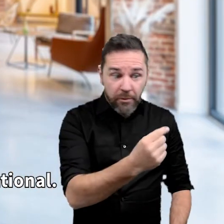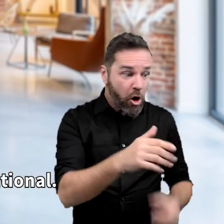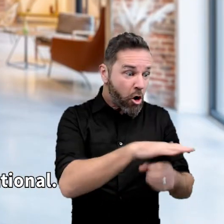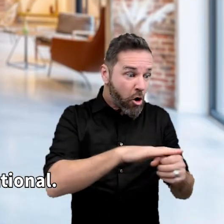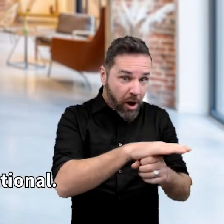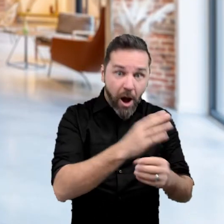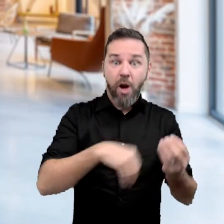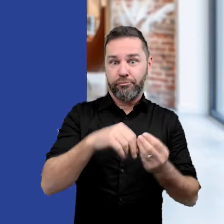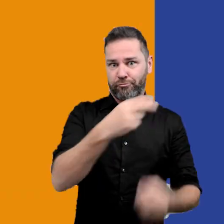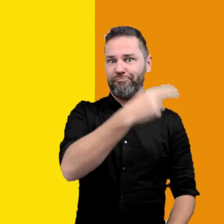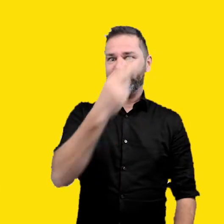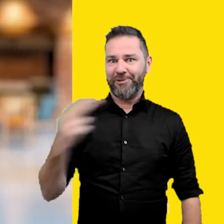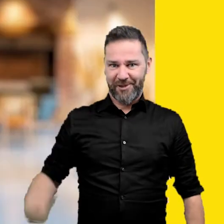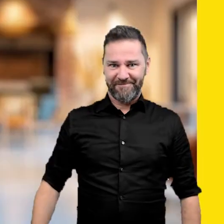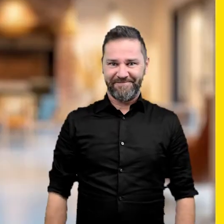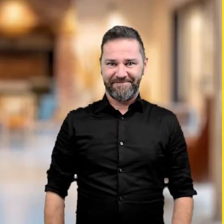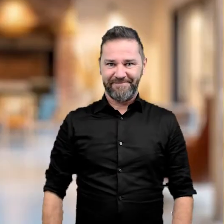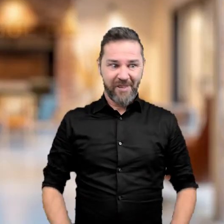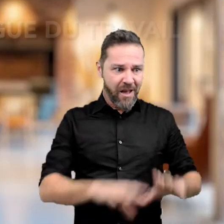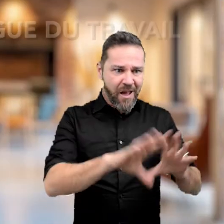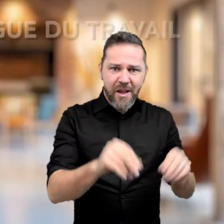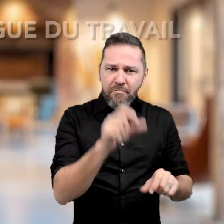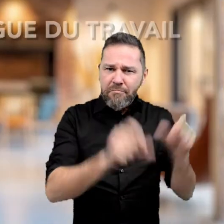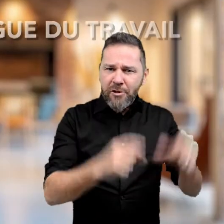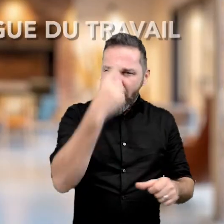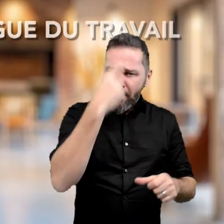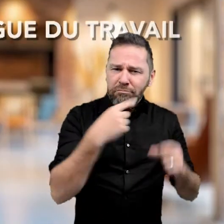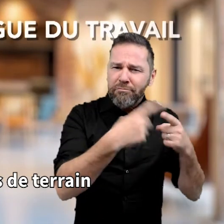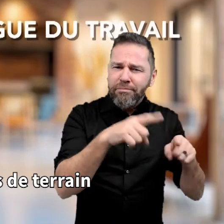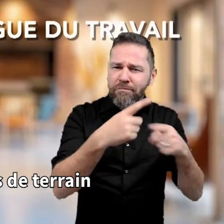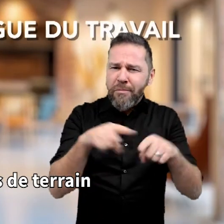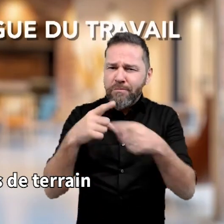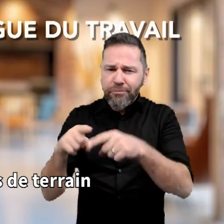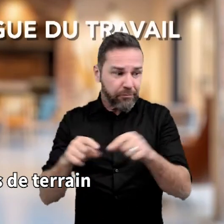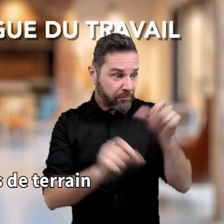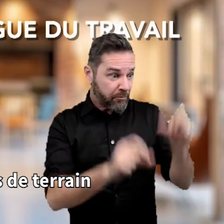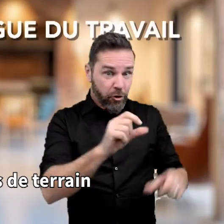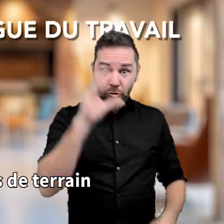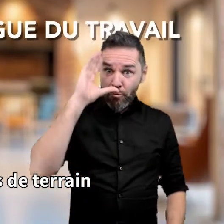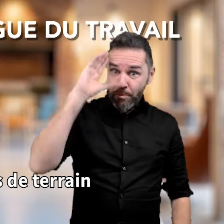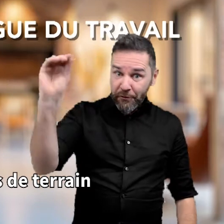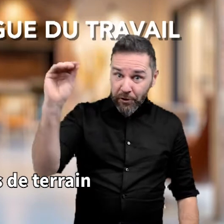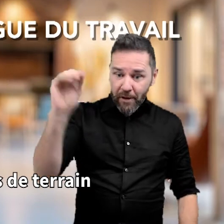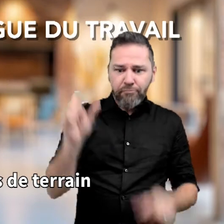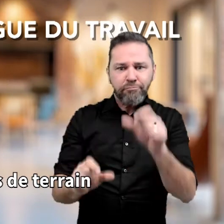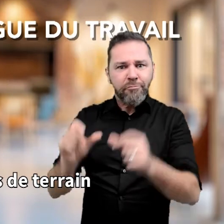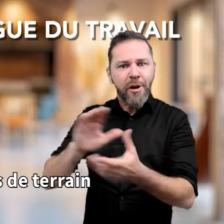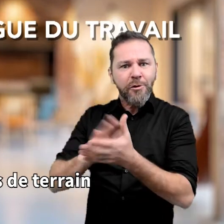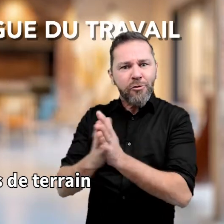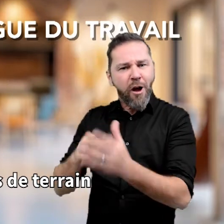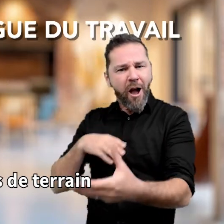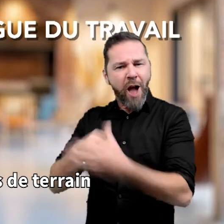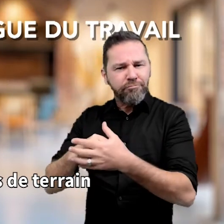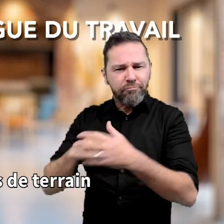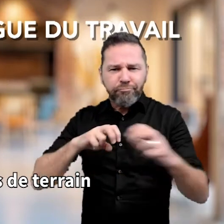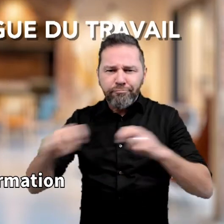et national. Grâce à notre équipe multidisciplinaire, composée de professionnels et d'acteurs associatifs